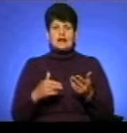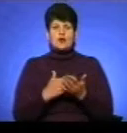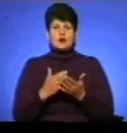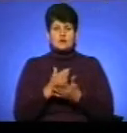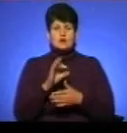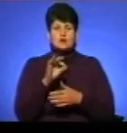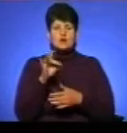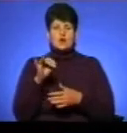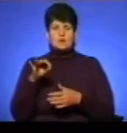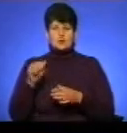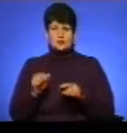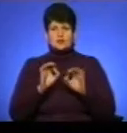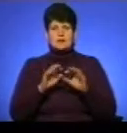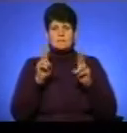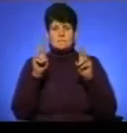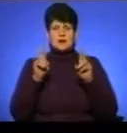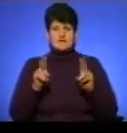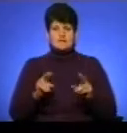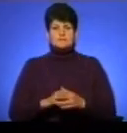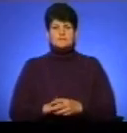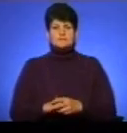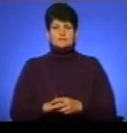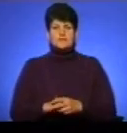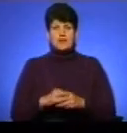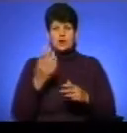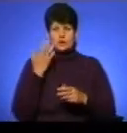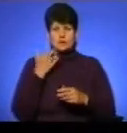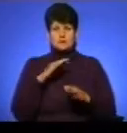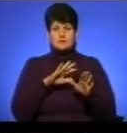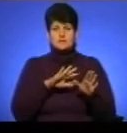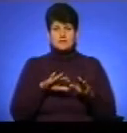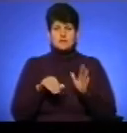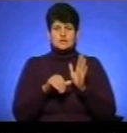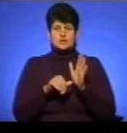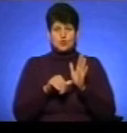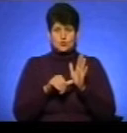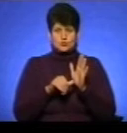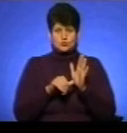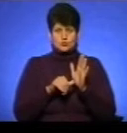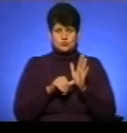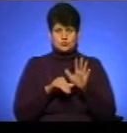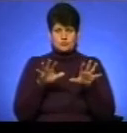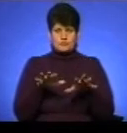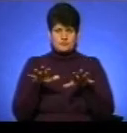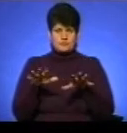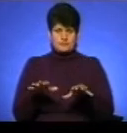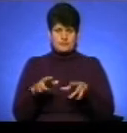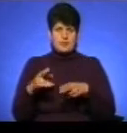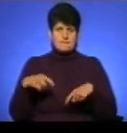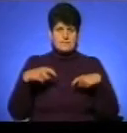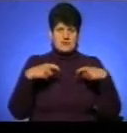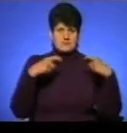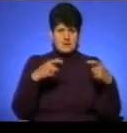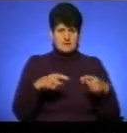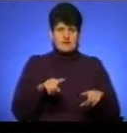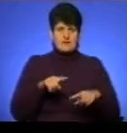Романишин розповіла правила квесту. Коли ви після шостого контрольного пункту шостої локації прибігаєте на